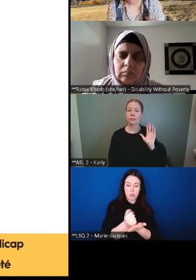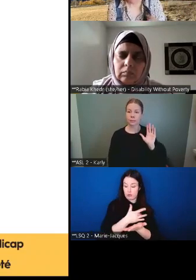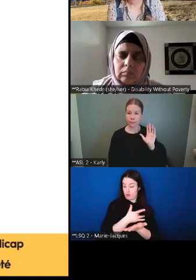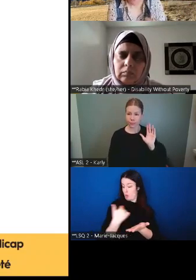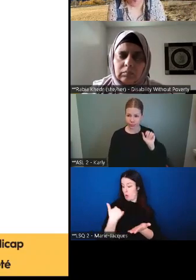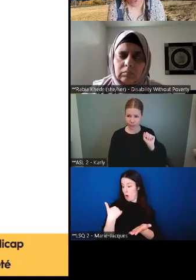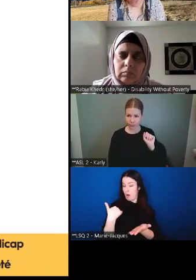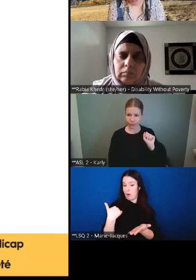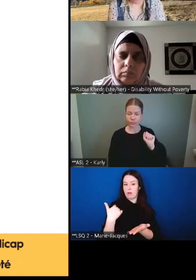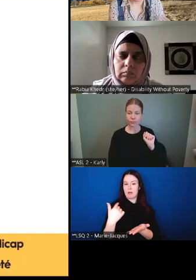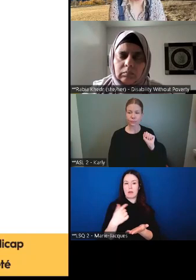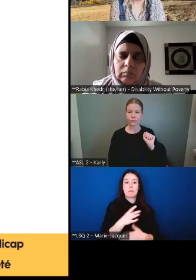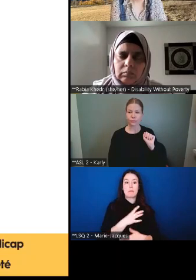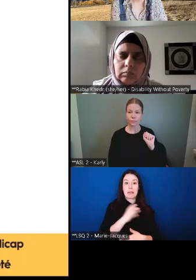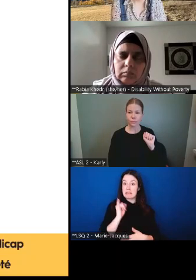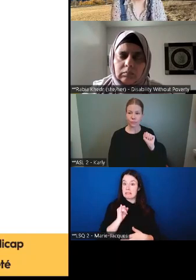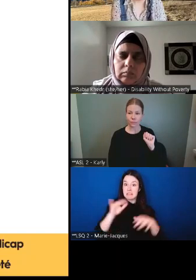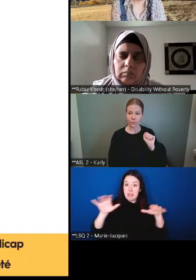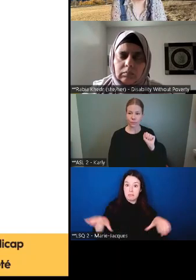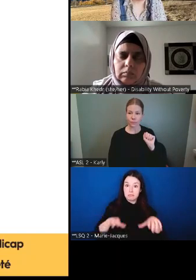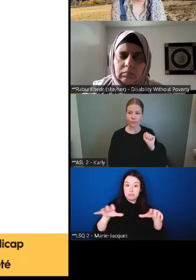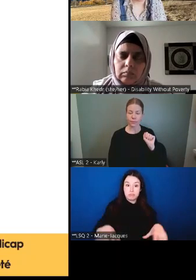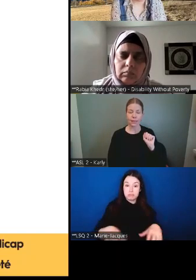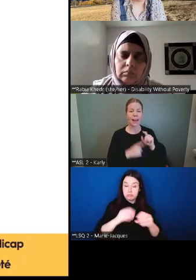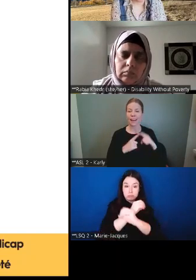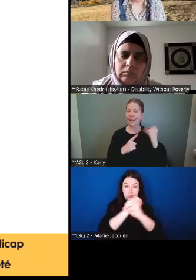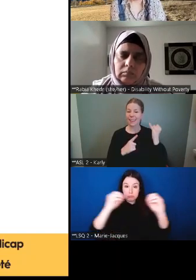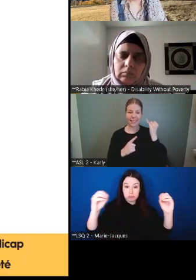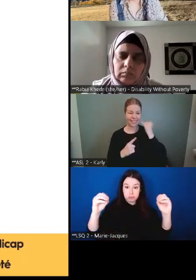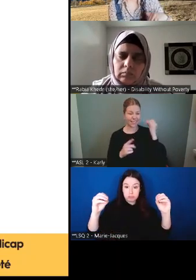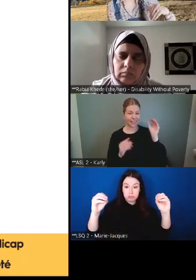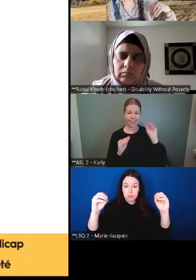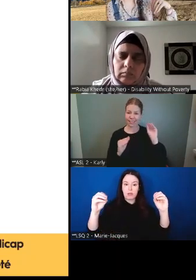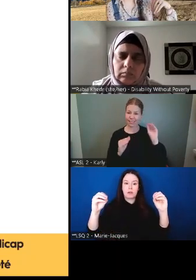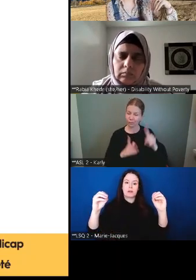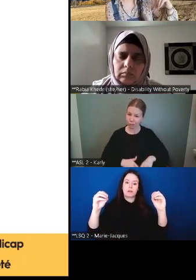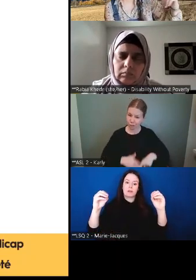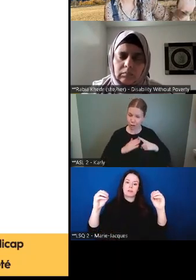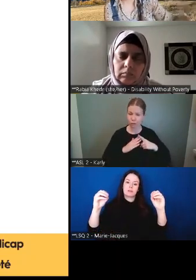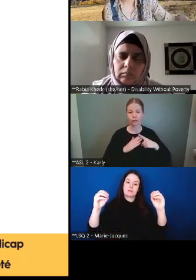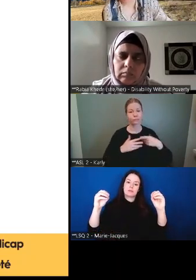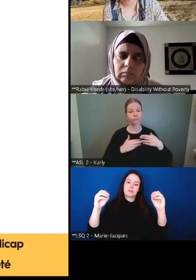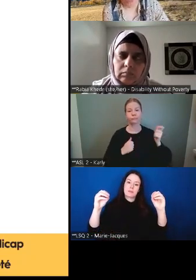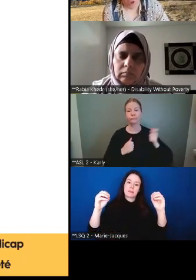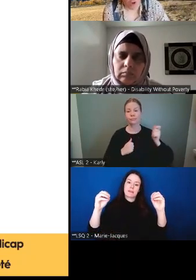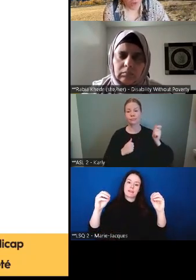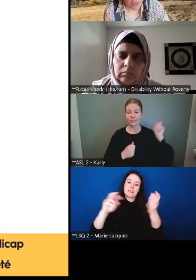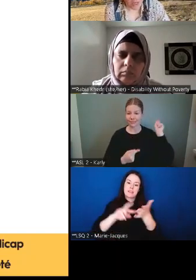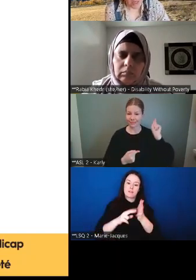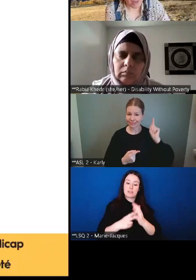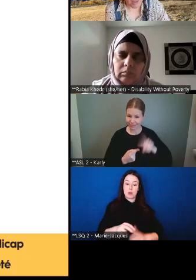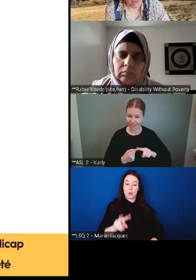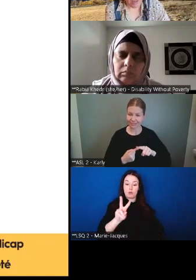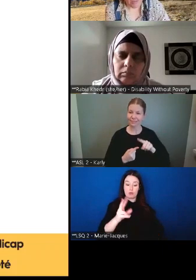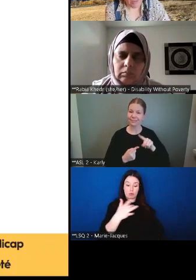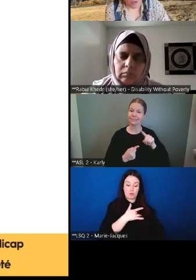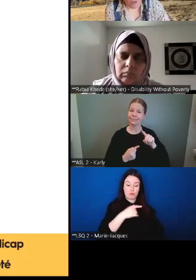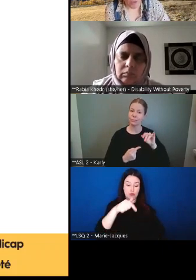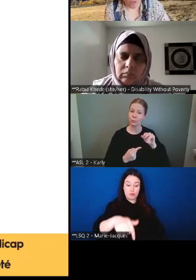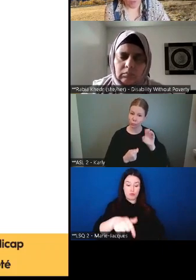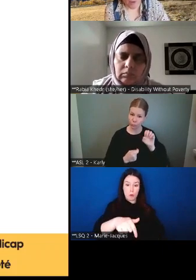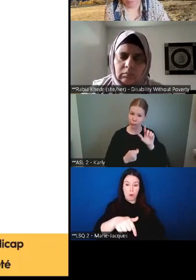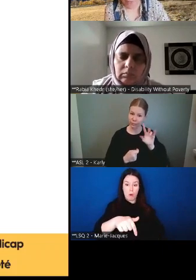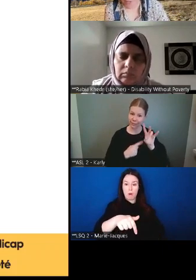Mais si rien ne se passe, ce qu'on appelle être mis en force à partir du 2 juin, bien, il va